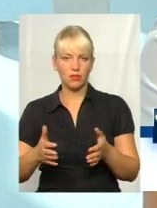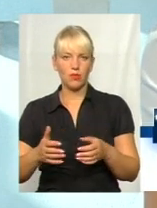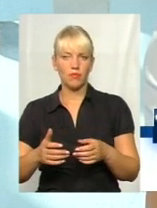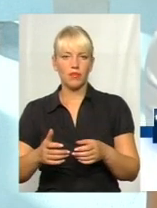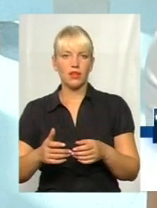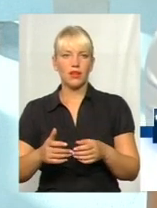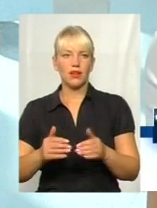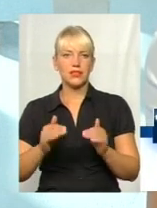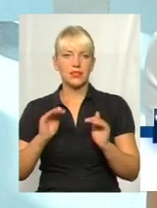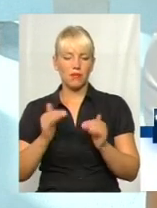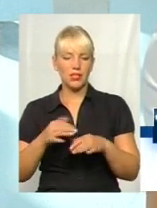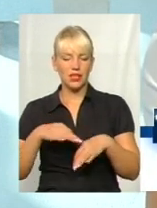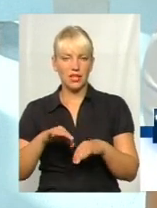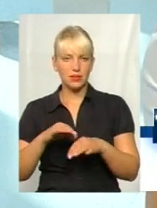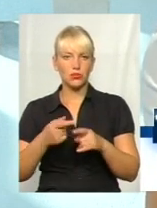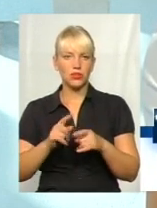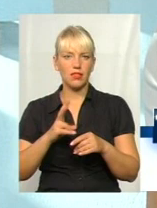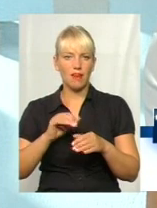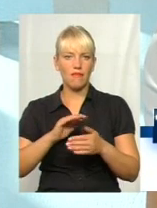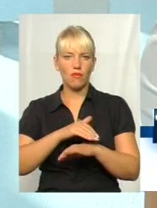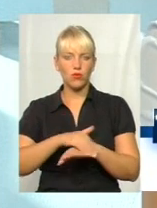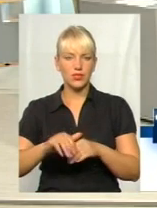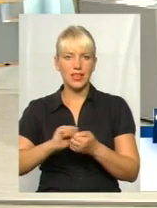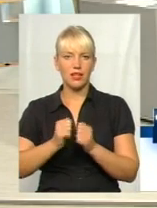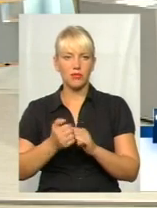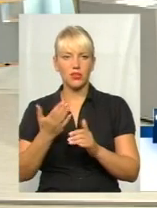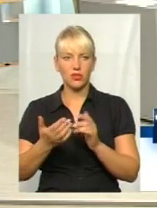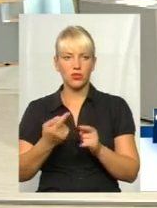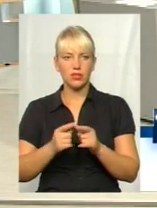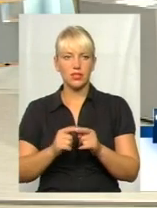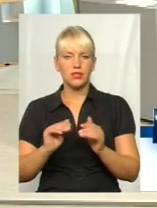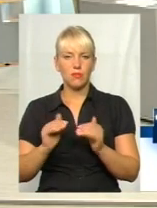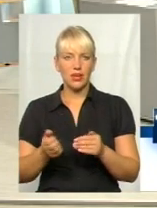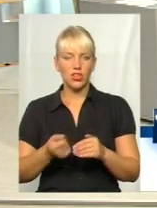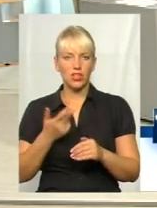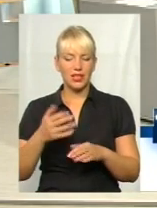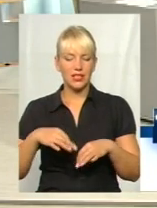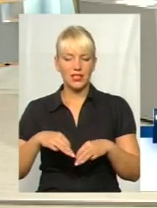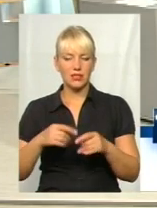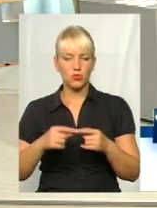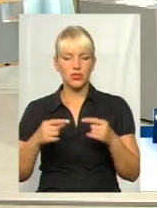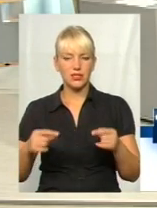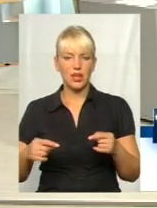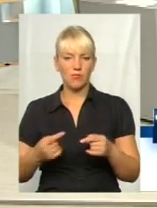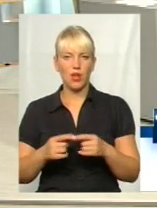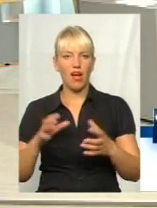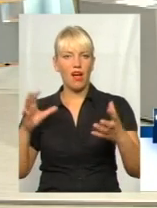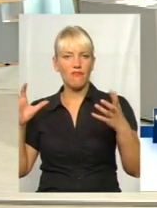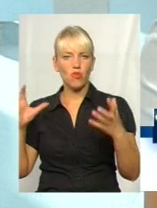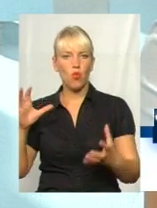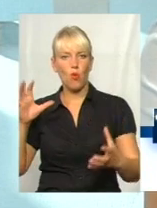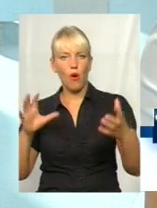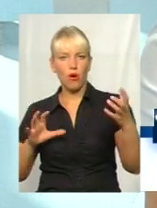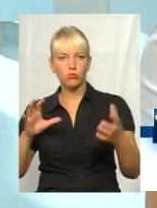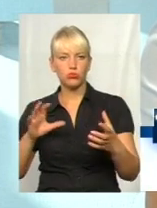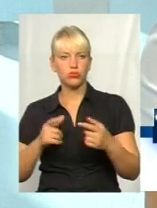І за рахунок цього, ви самі розумієте, якщо зменшується кількість транспортних засобів, виходять автобуси великої пасажиромістськості, тобто відповідно,